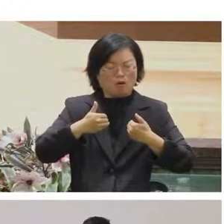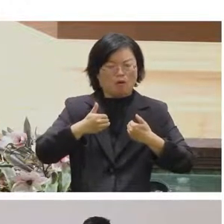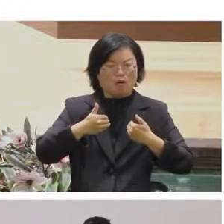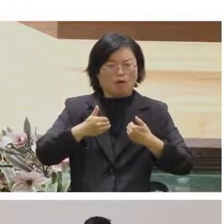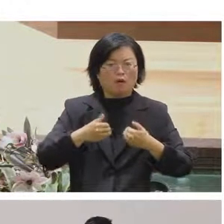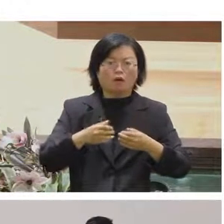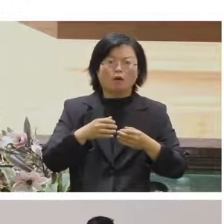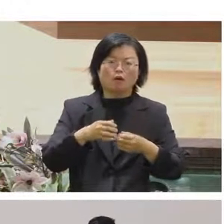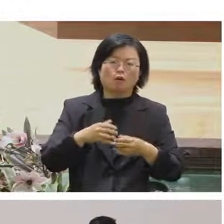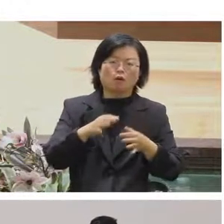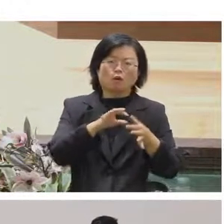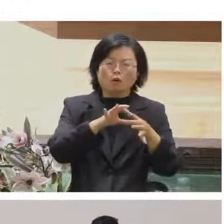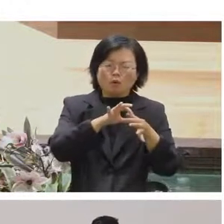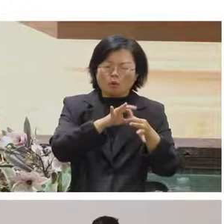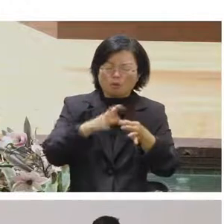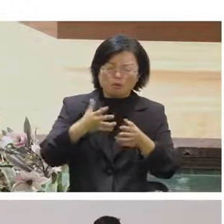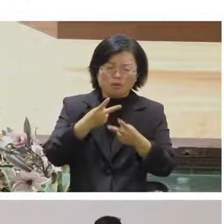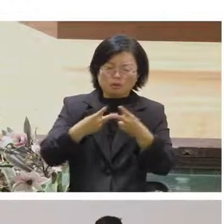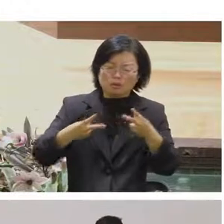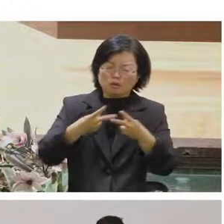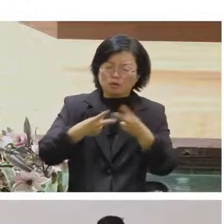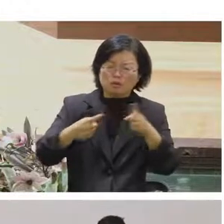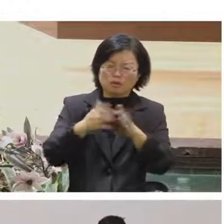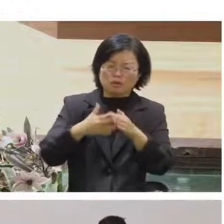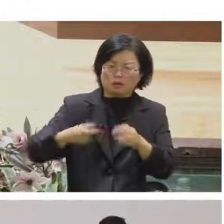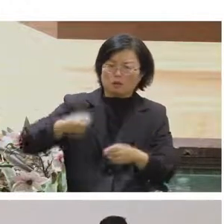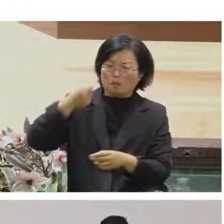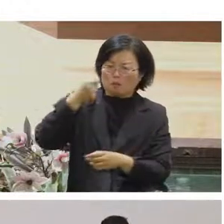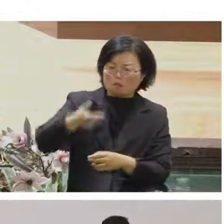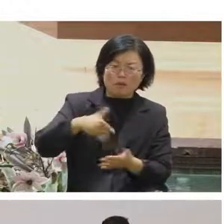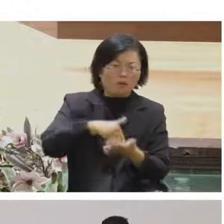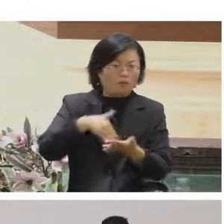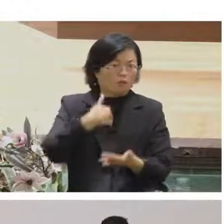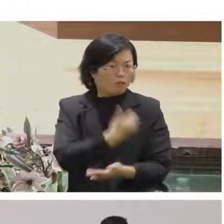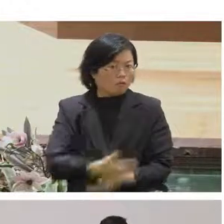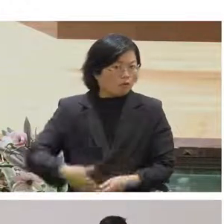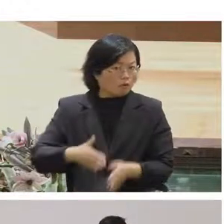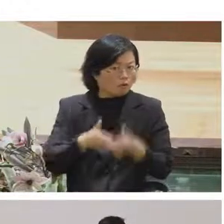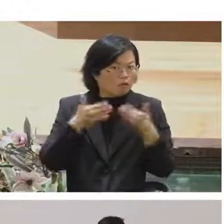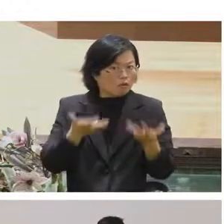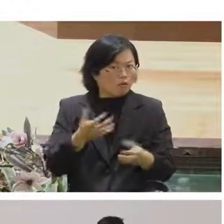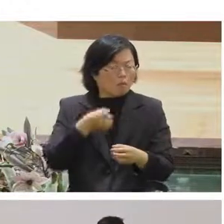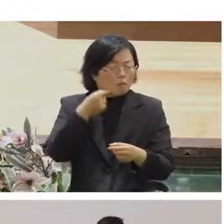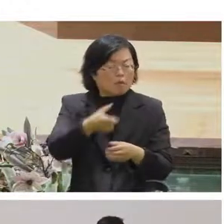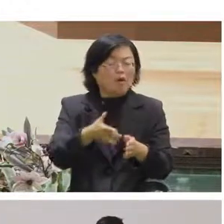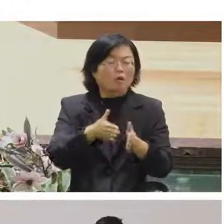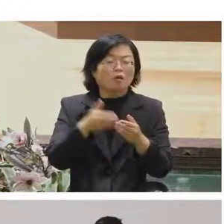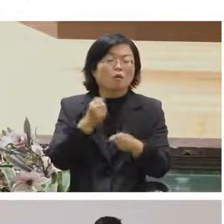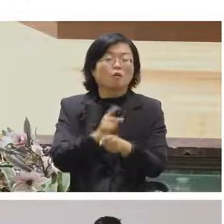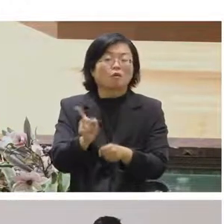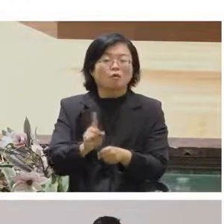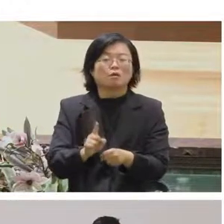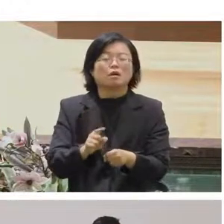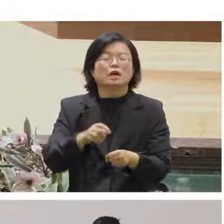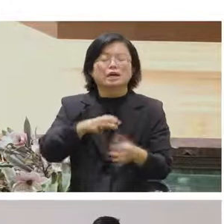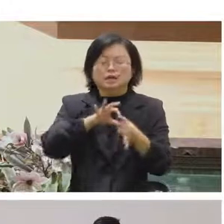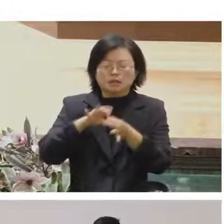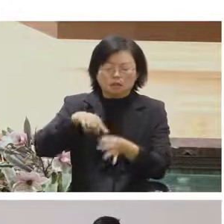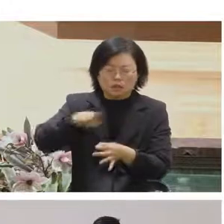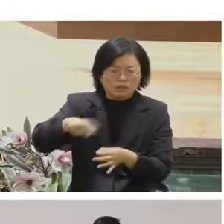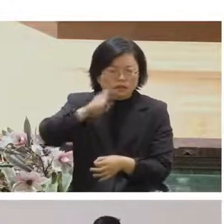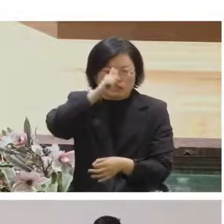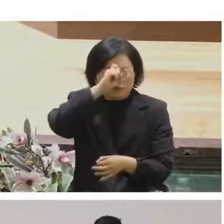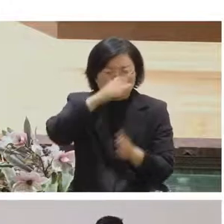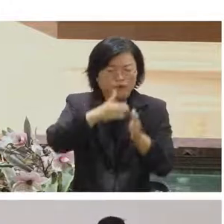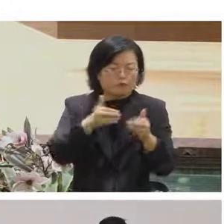免費的東西客戶買到的是什麼客戶買到的其實是額外的服務然後這個額外的服務的出發點應該